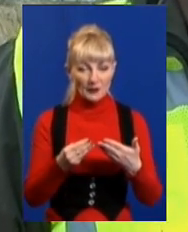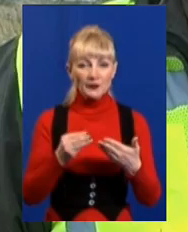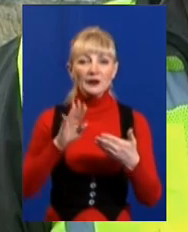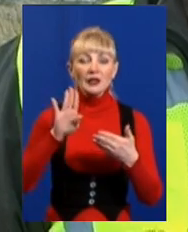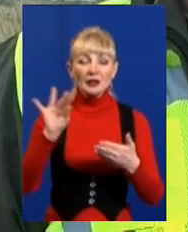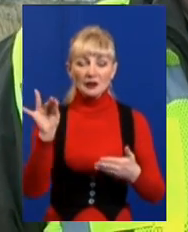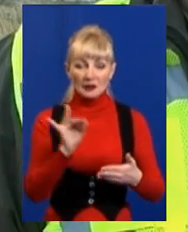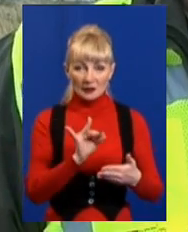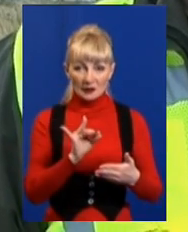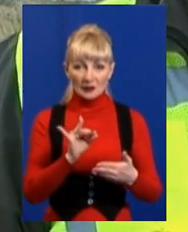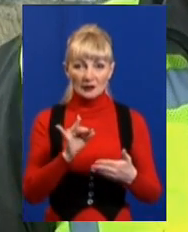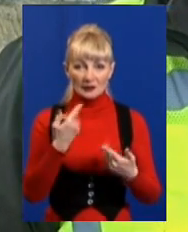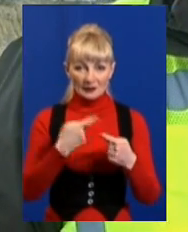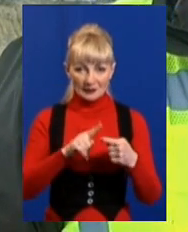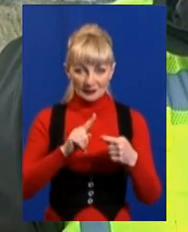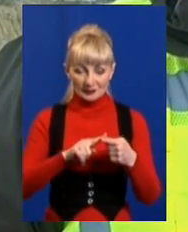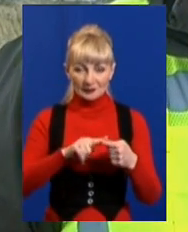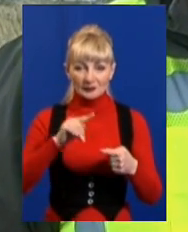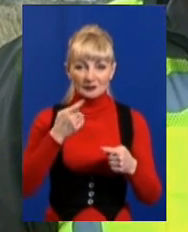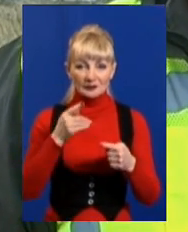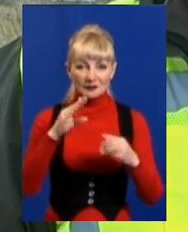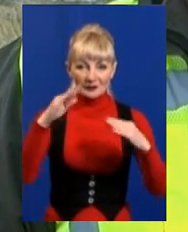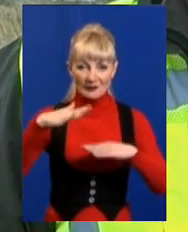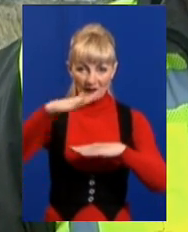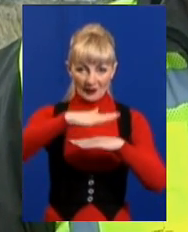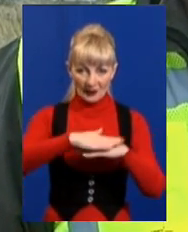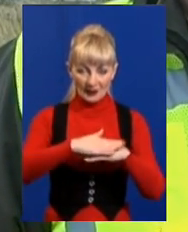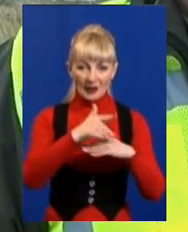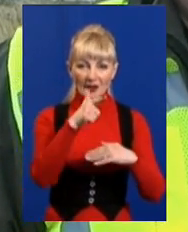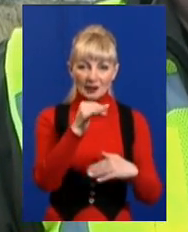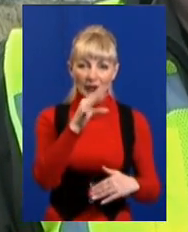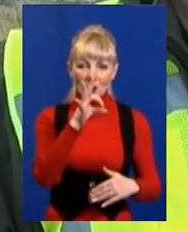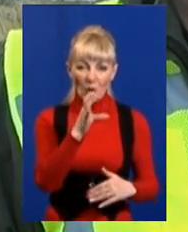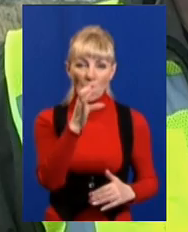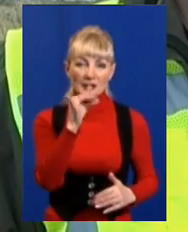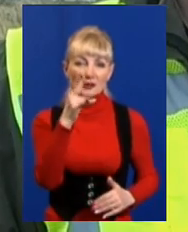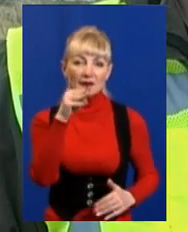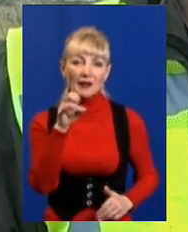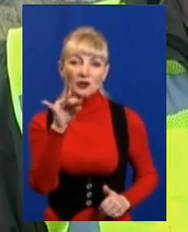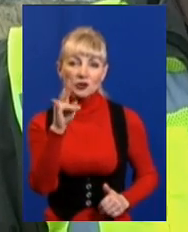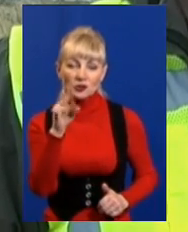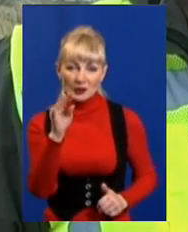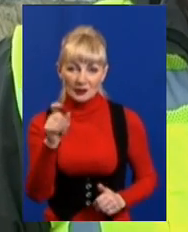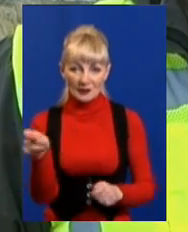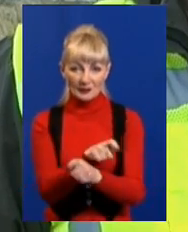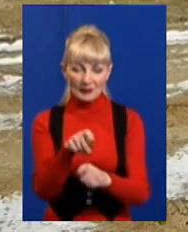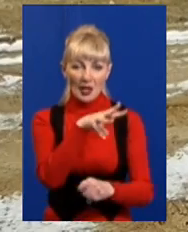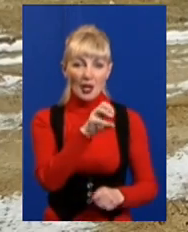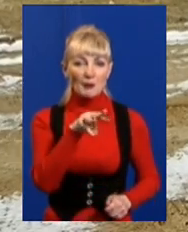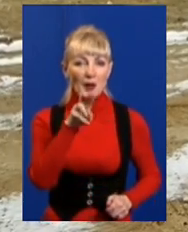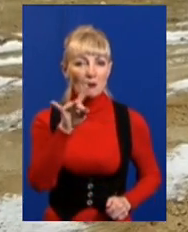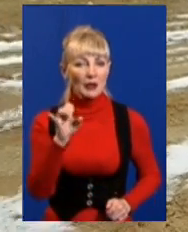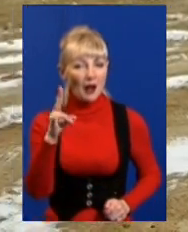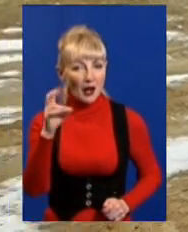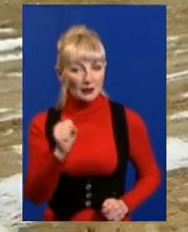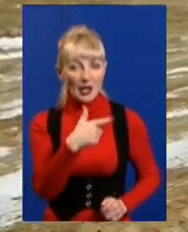після виконання земляних робіт, ми ущільнюємо грунт. Вкладаються геосинтетичні матеріали, тобто що саме входить. Мембрана, аж ПДЄ,